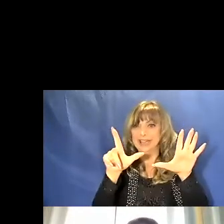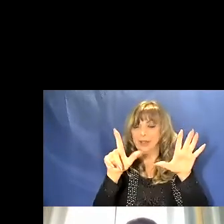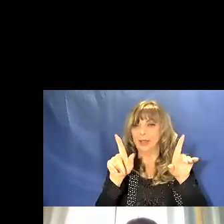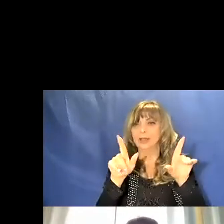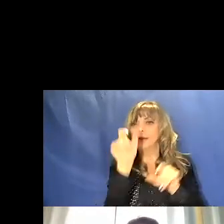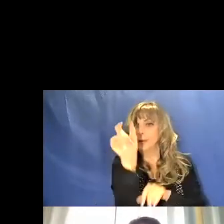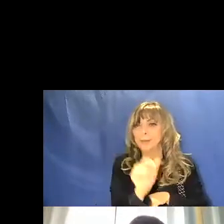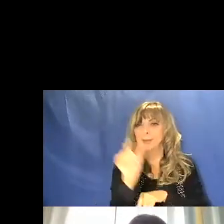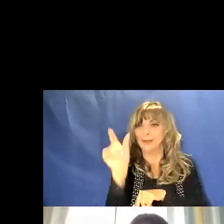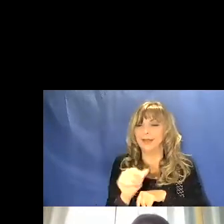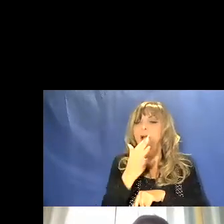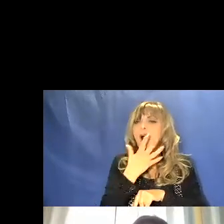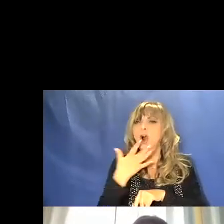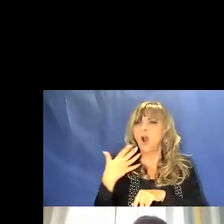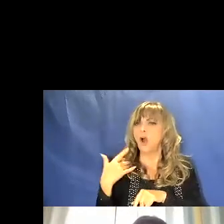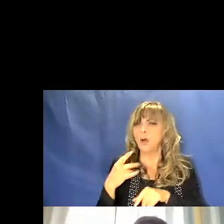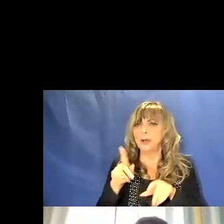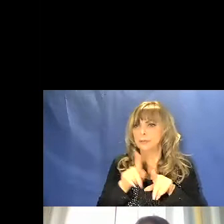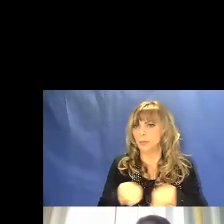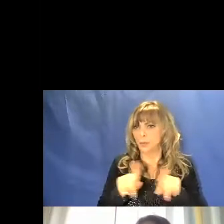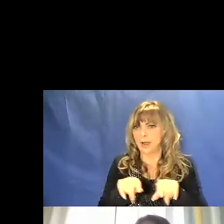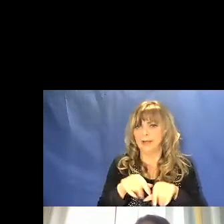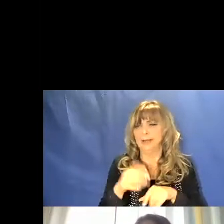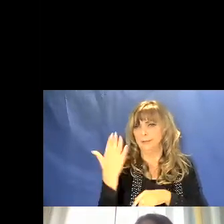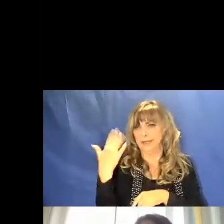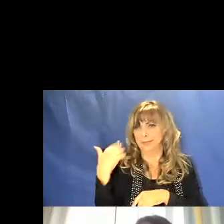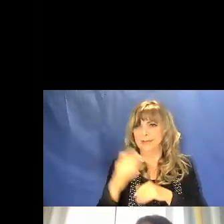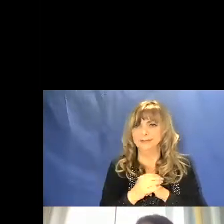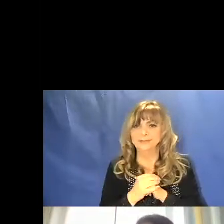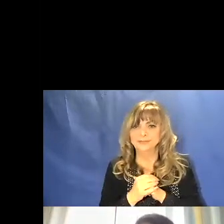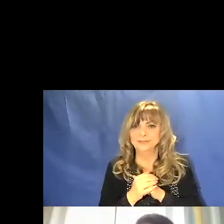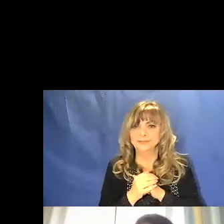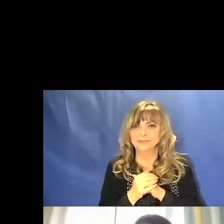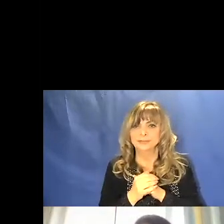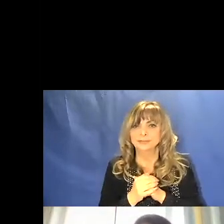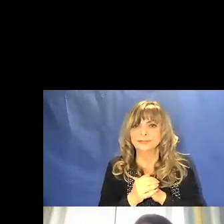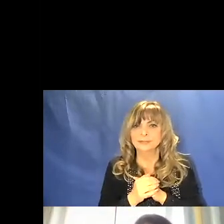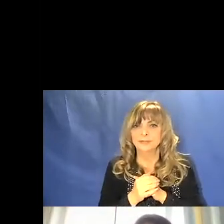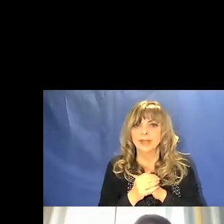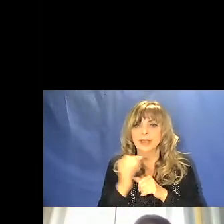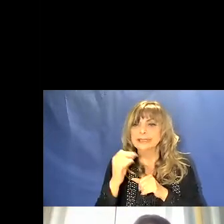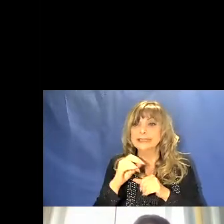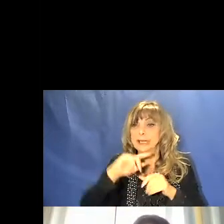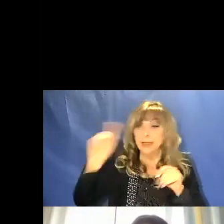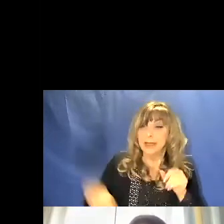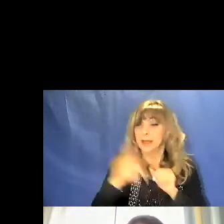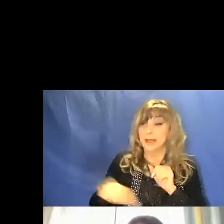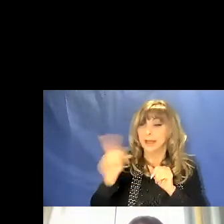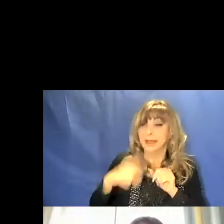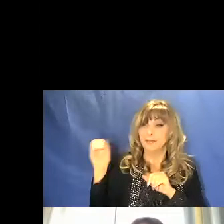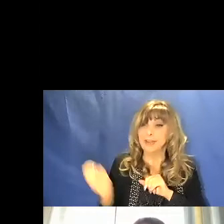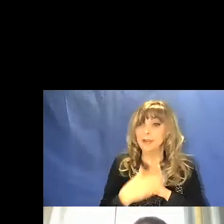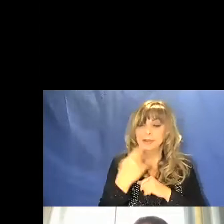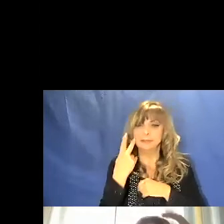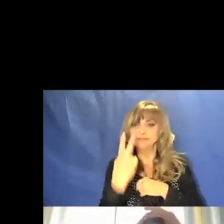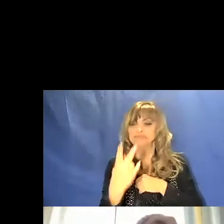e colorati con i sette colori spettrali. Se viene messo in rapida rotazione, ai nostri